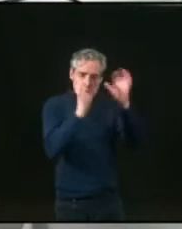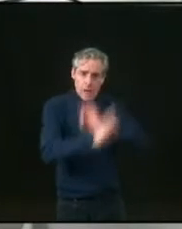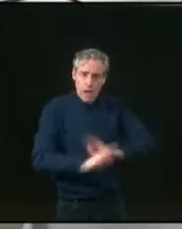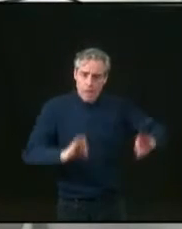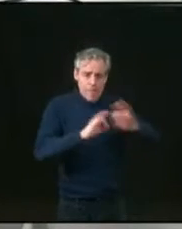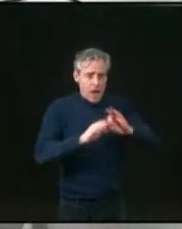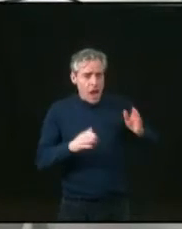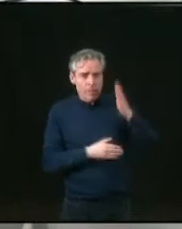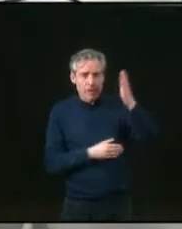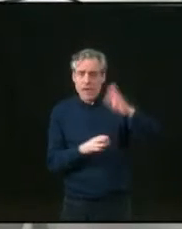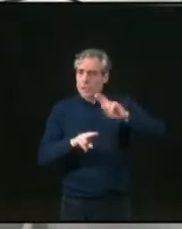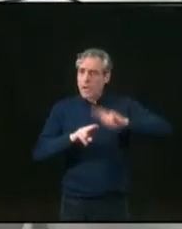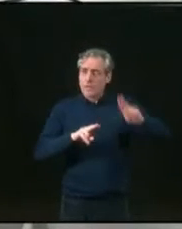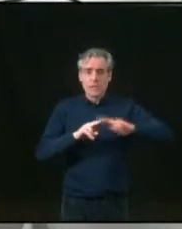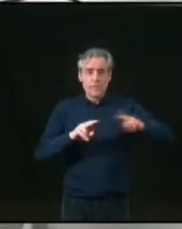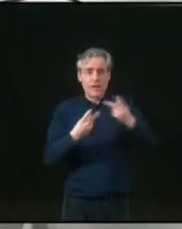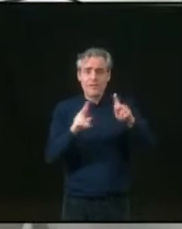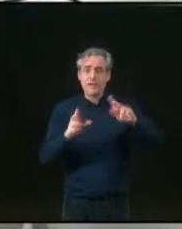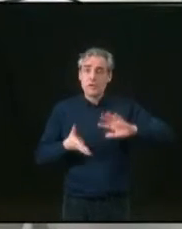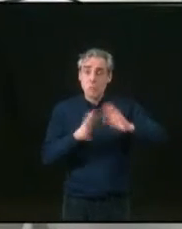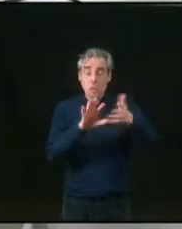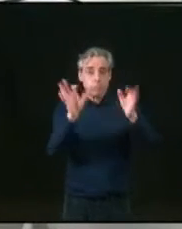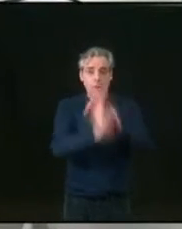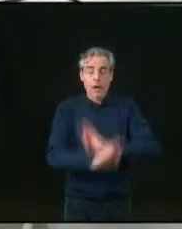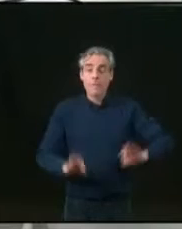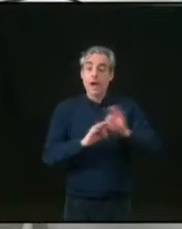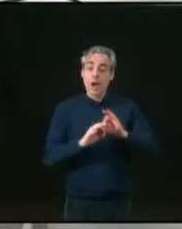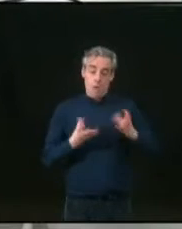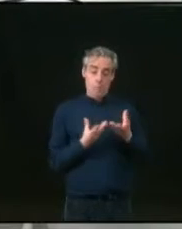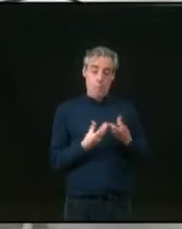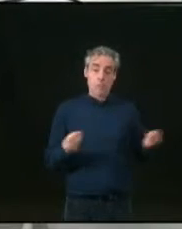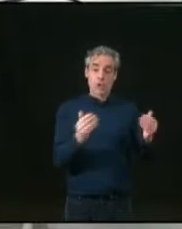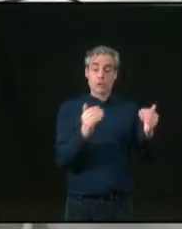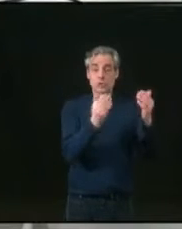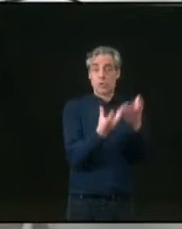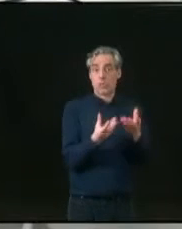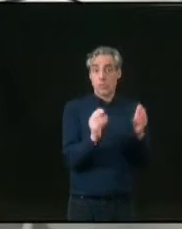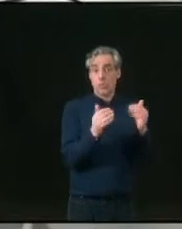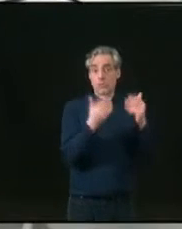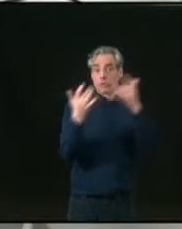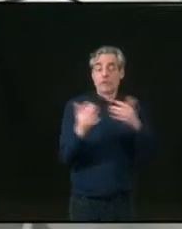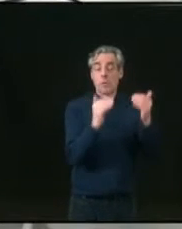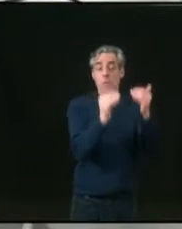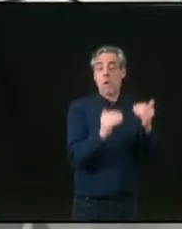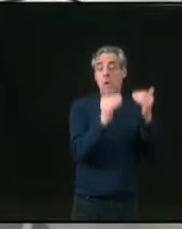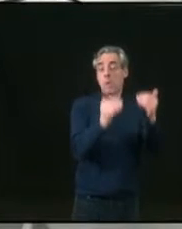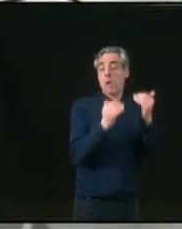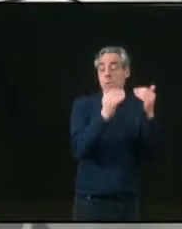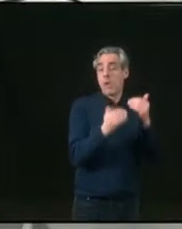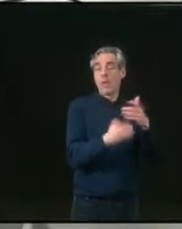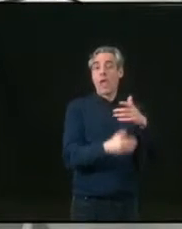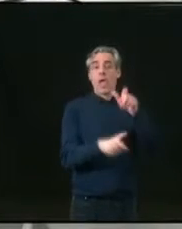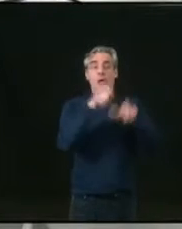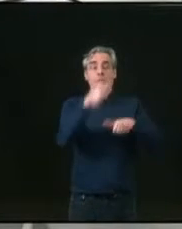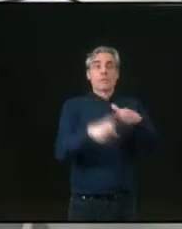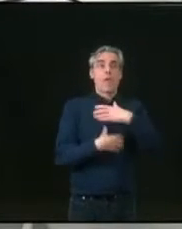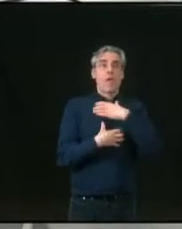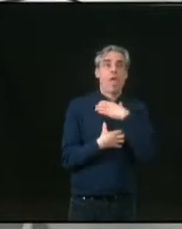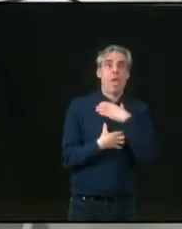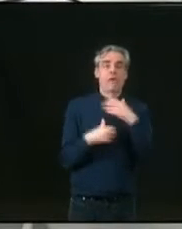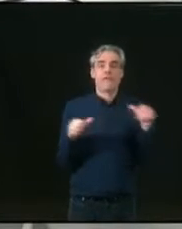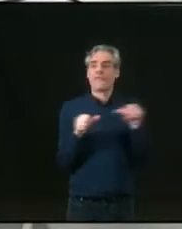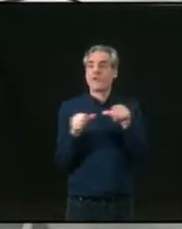et sur notre aménagement urbain. Alors que la population n'augmente pas, les Alfort-Villais et Alfort-Villais étouffent. Que